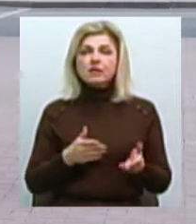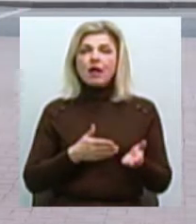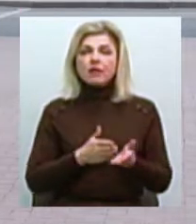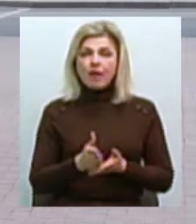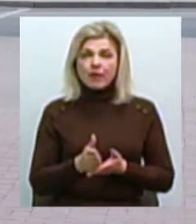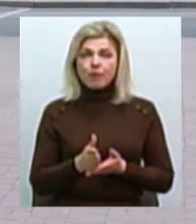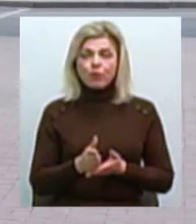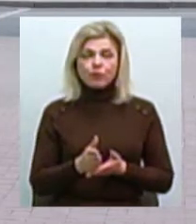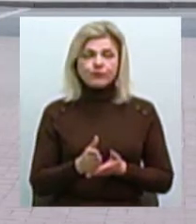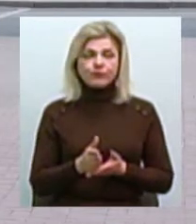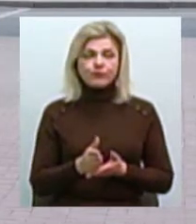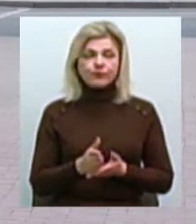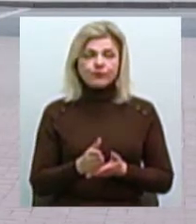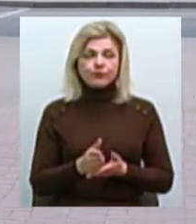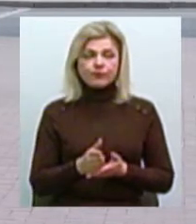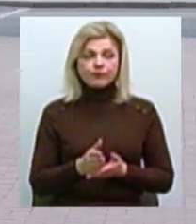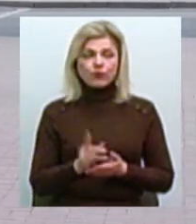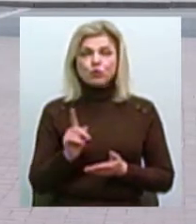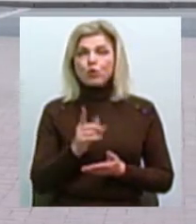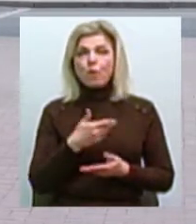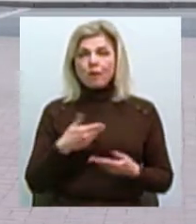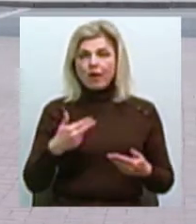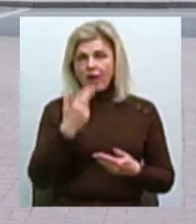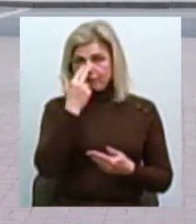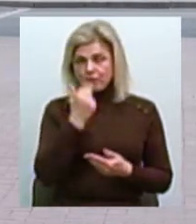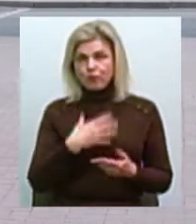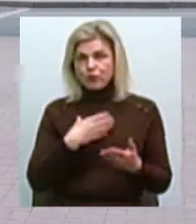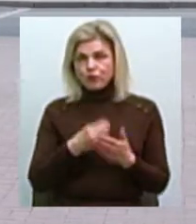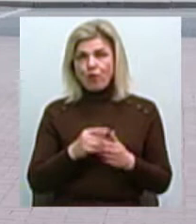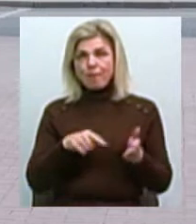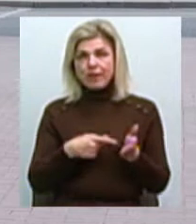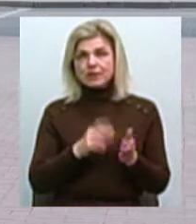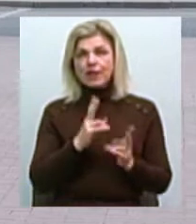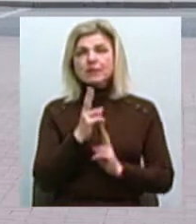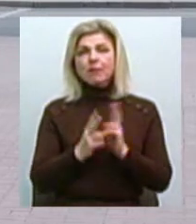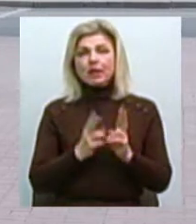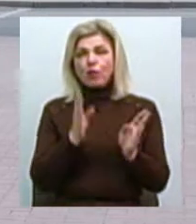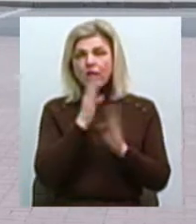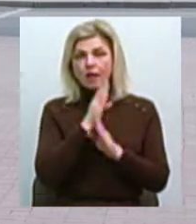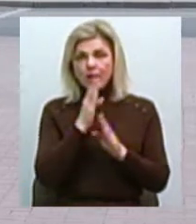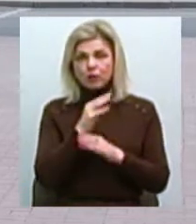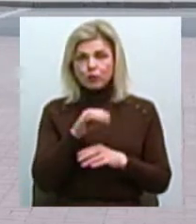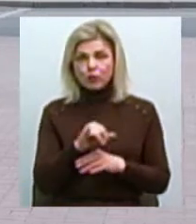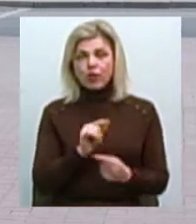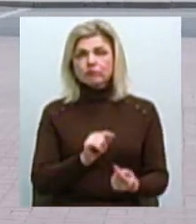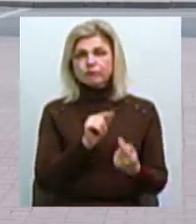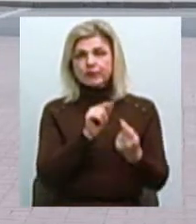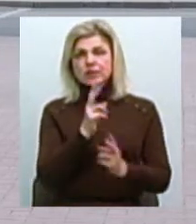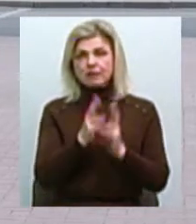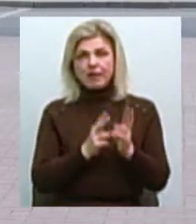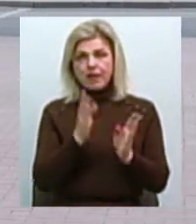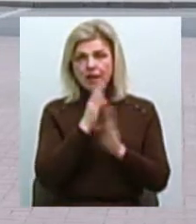щоб ми адаптували своє місто до зміни клімату І протидіали зміни клімату